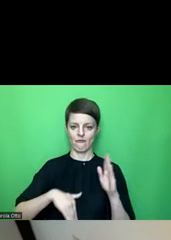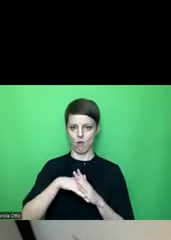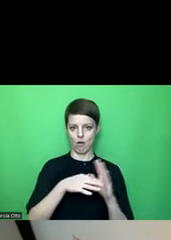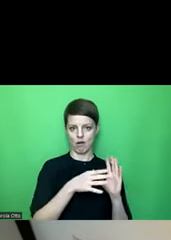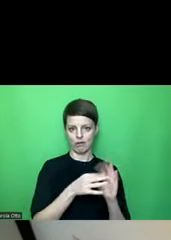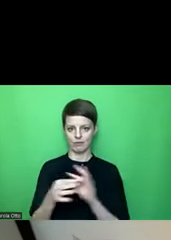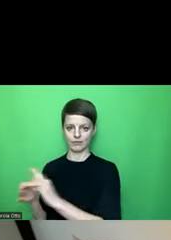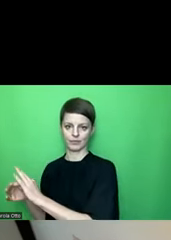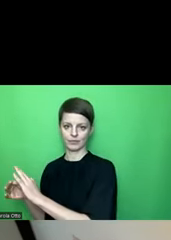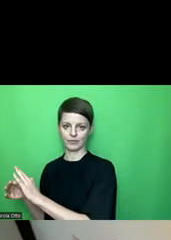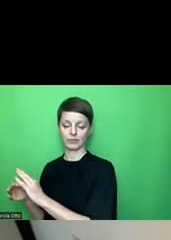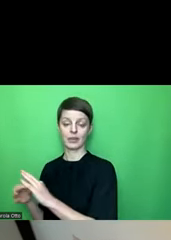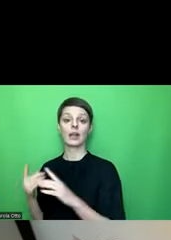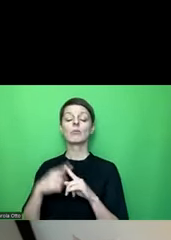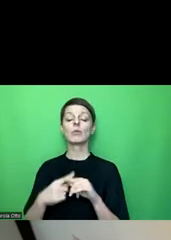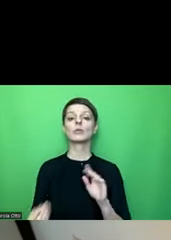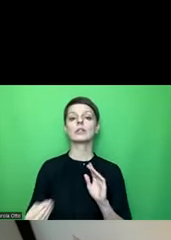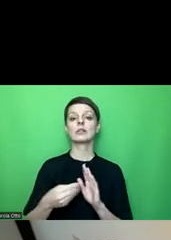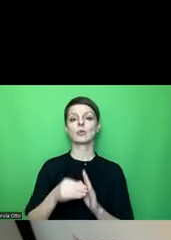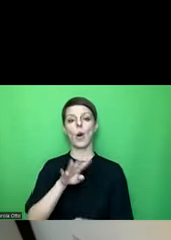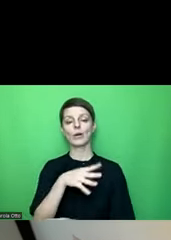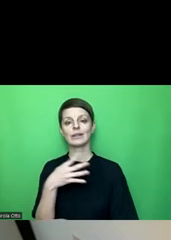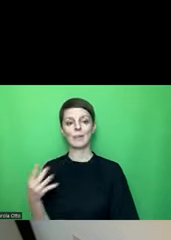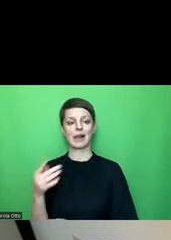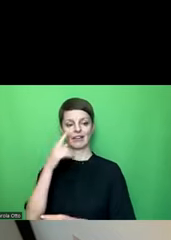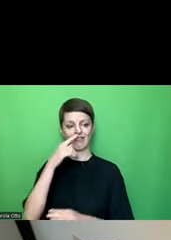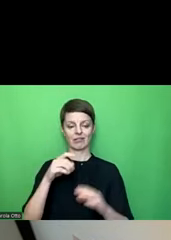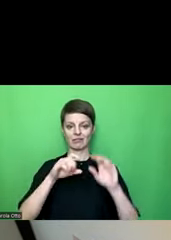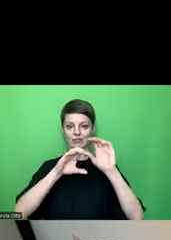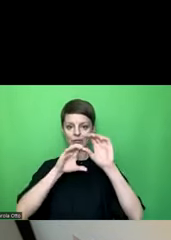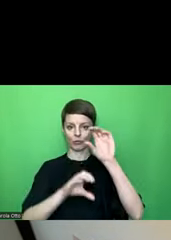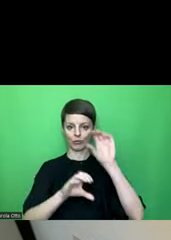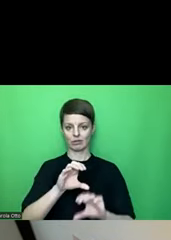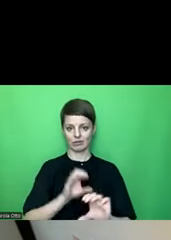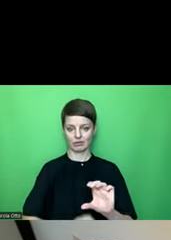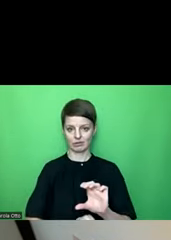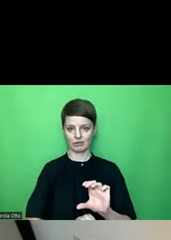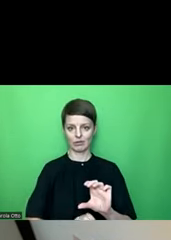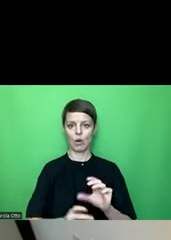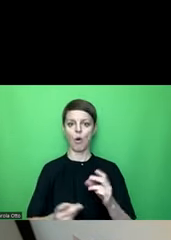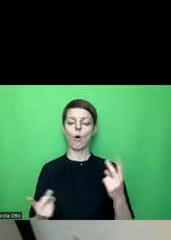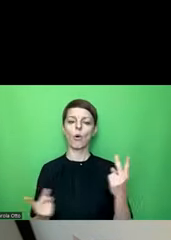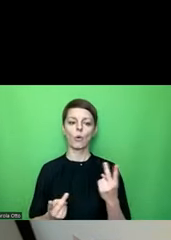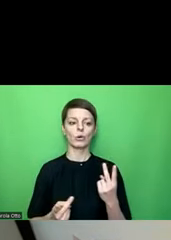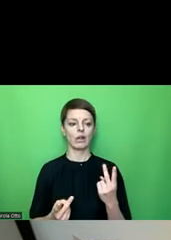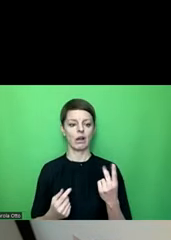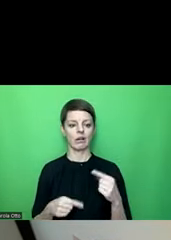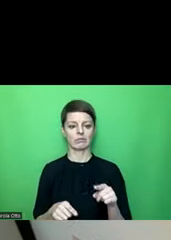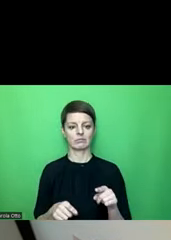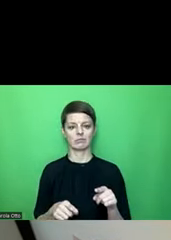Übrigens müssen auch die Tabellen, wenn sie untereinander stehen oder wenn sie entsprechend